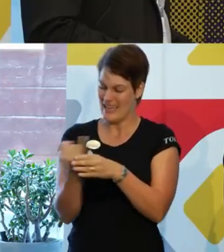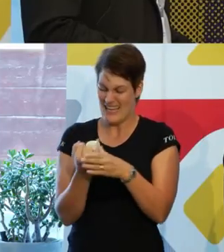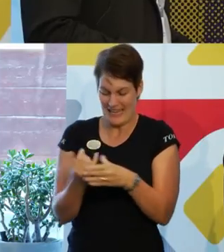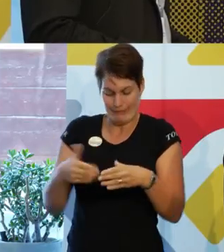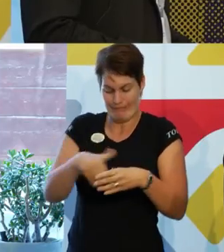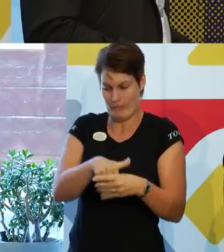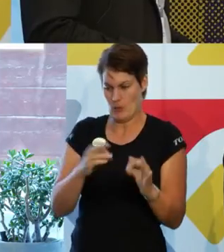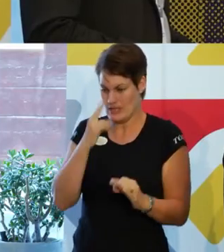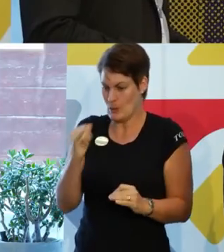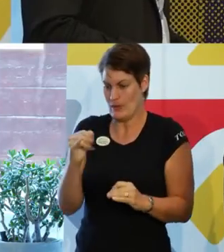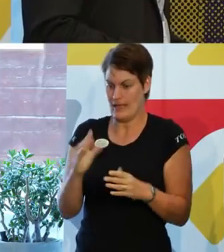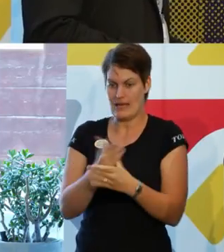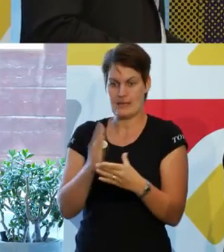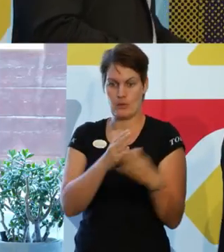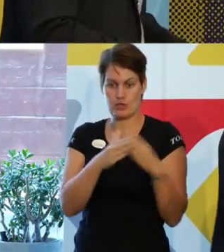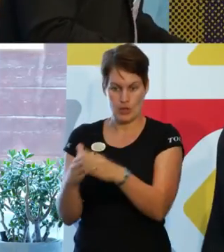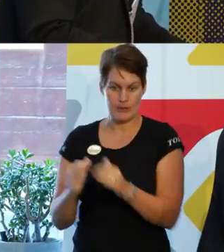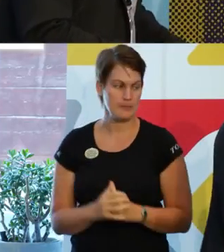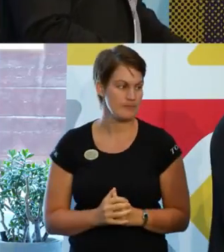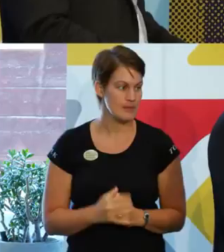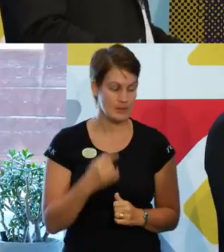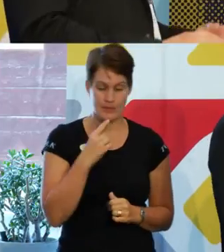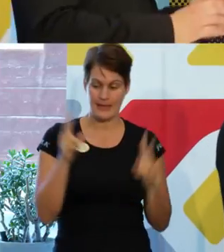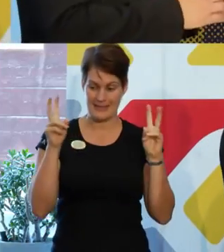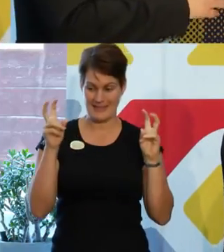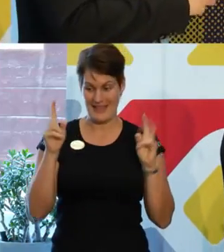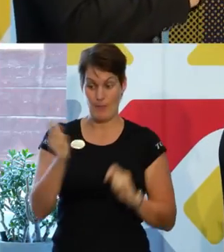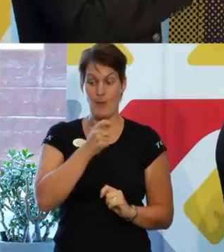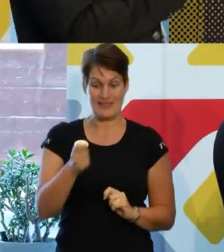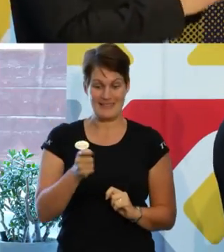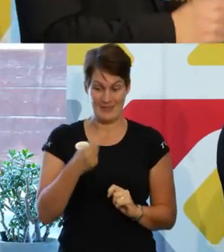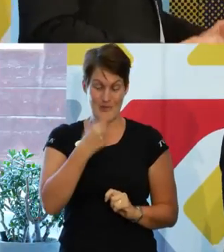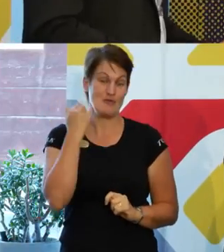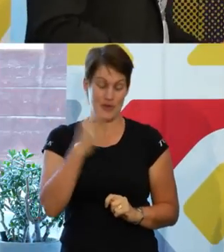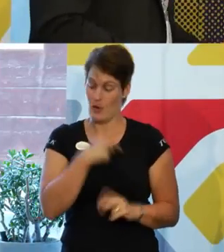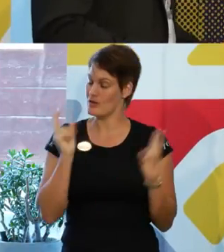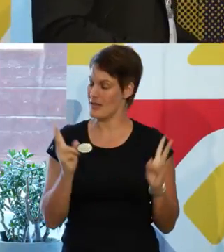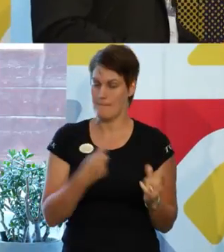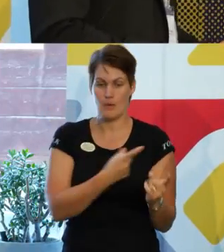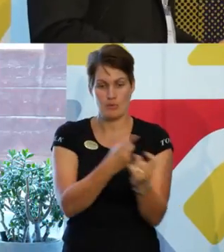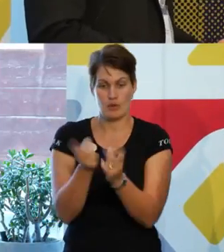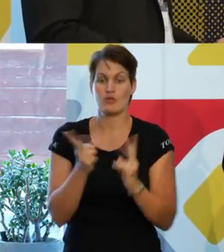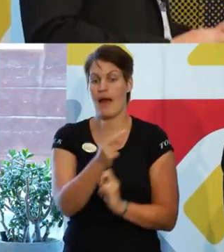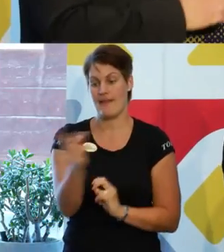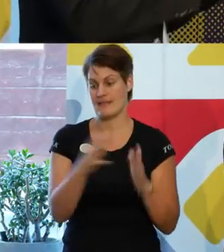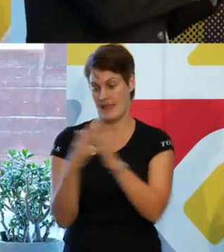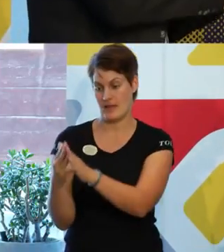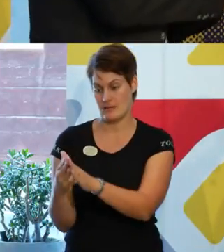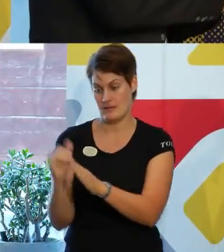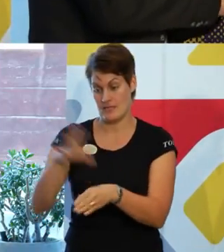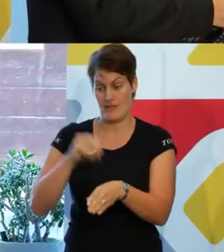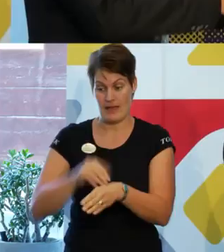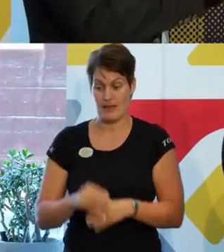ut i Helsingborg? Där får jag ju citera Båstad och Ingrid då att vi har ju samma utmaningar som alla andra städer i Sverige. Så vi har ju